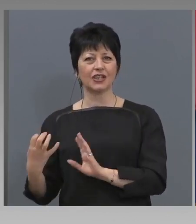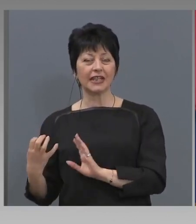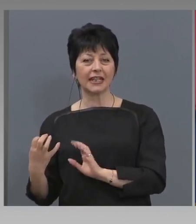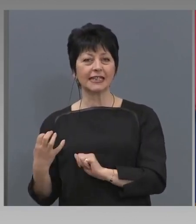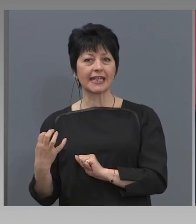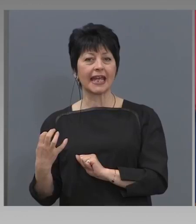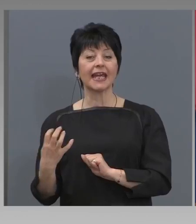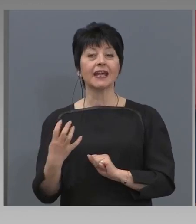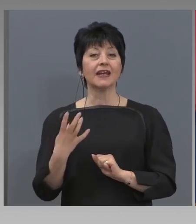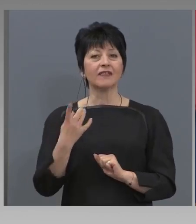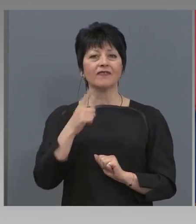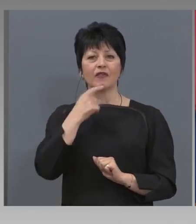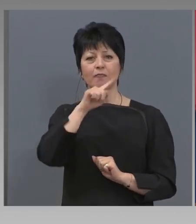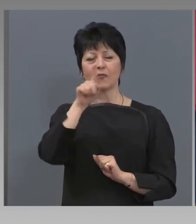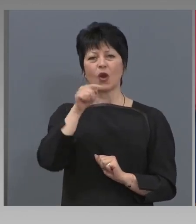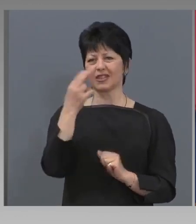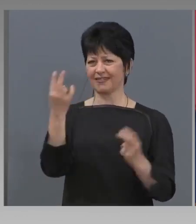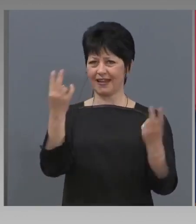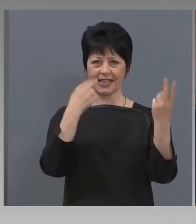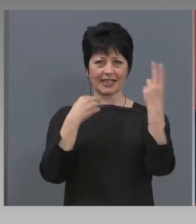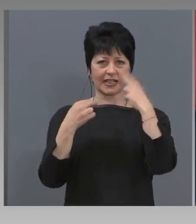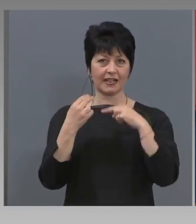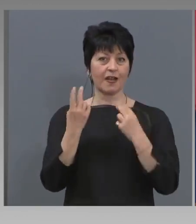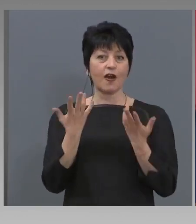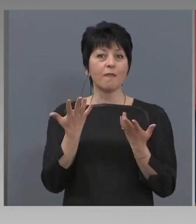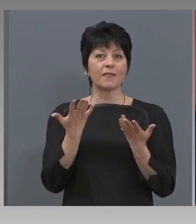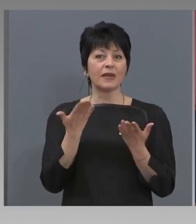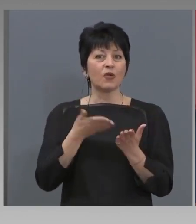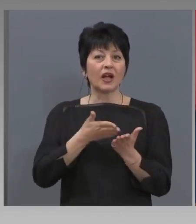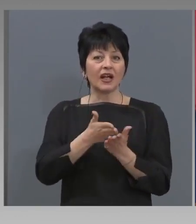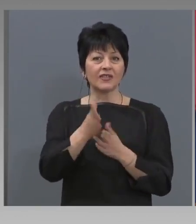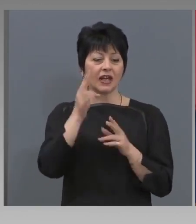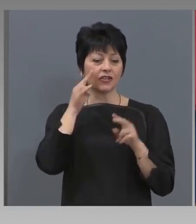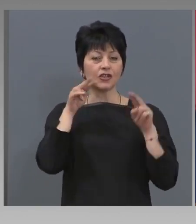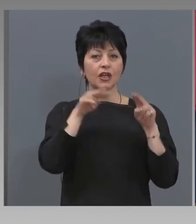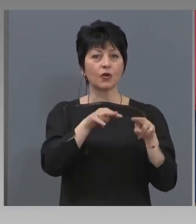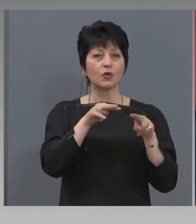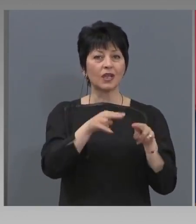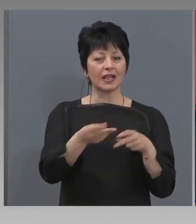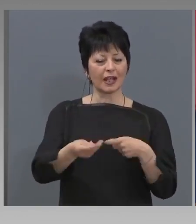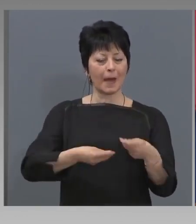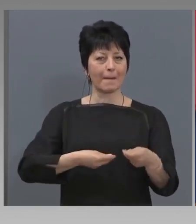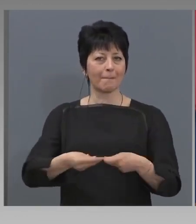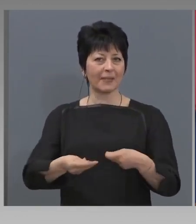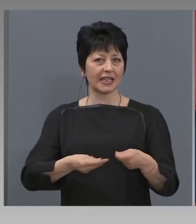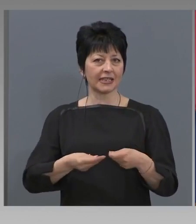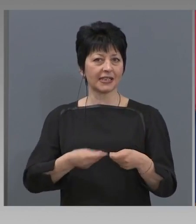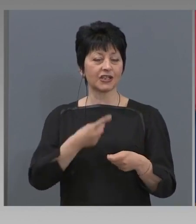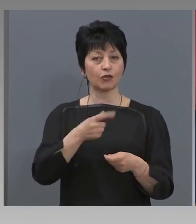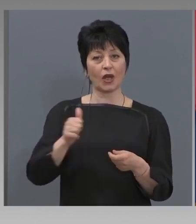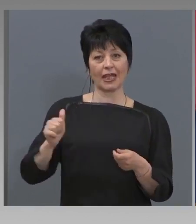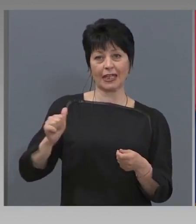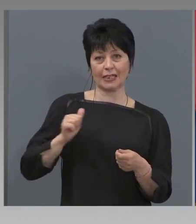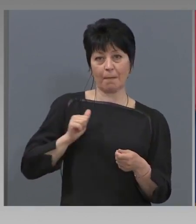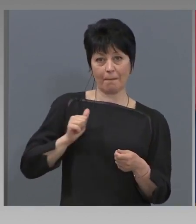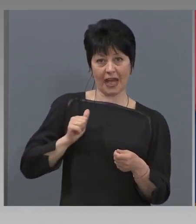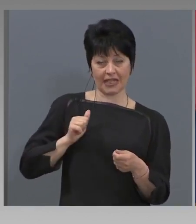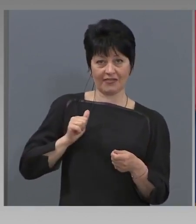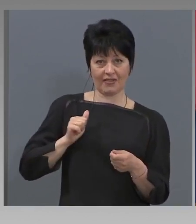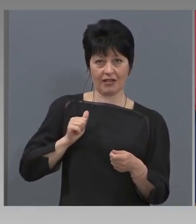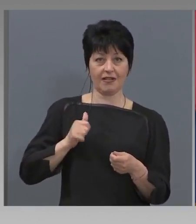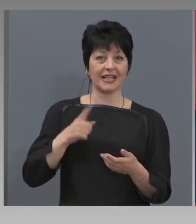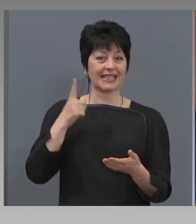зрителите, по какъв начин ще контролирате бизнеса, че той спазва задължението си да осигури 40% от